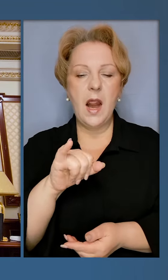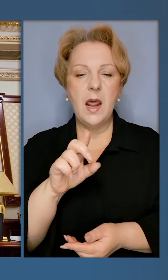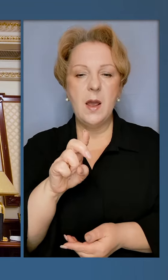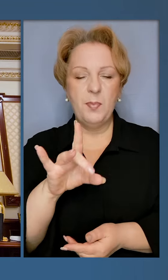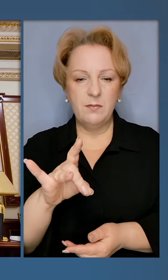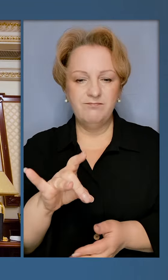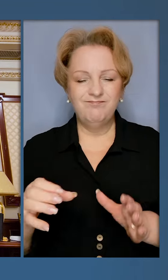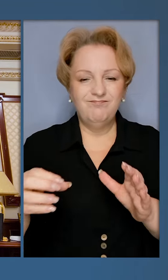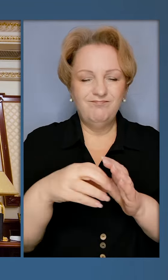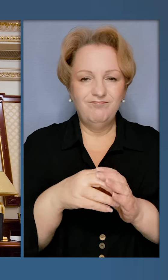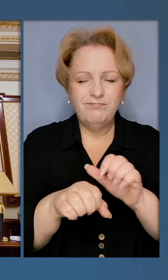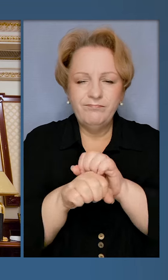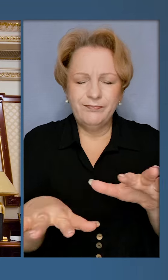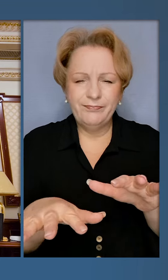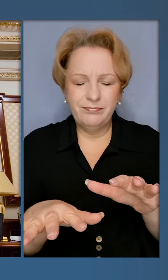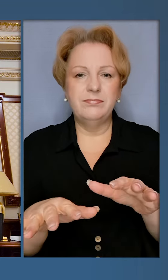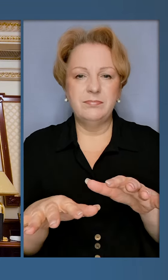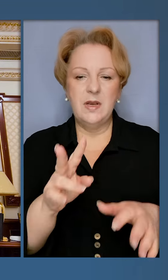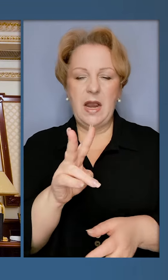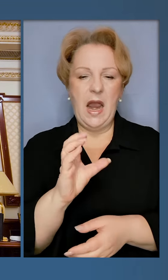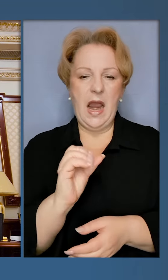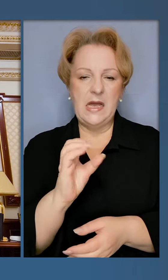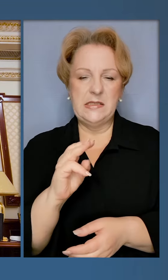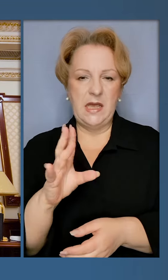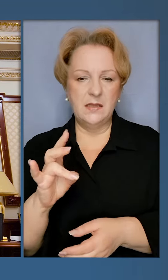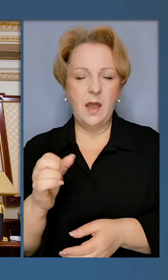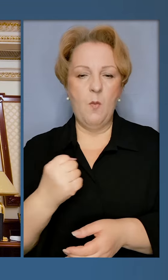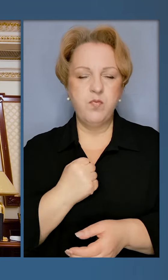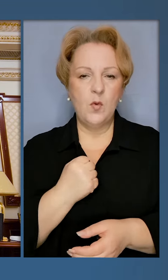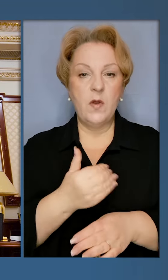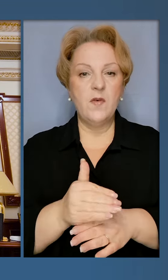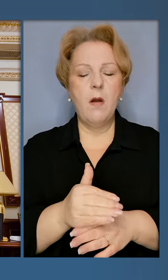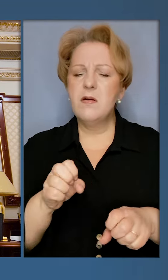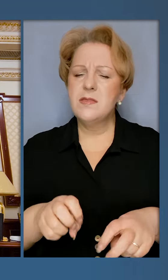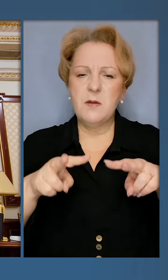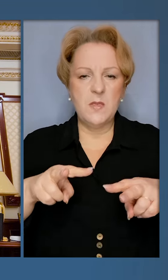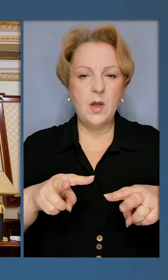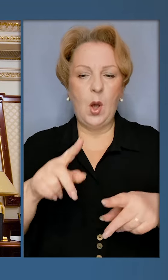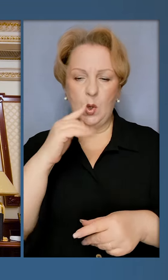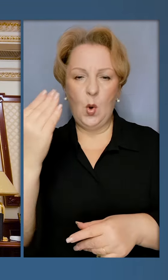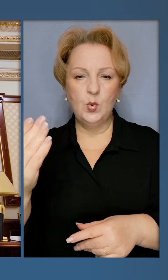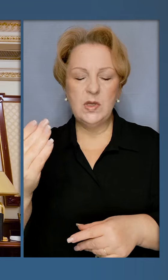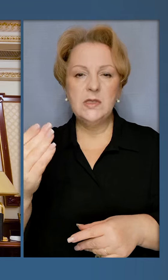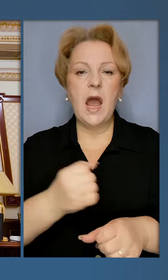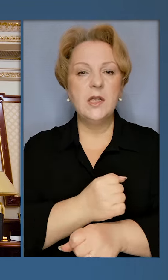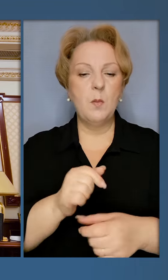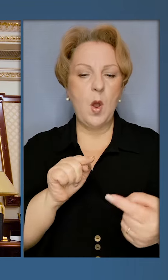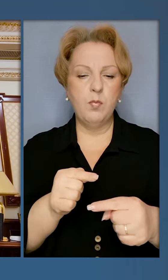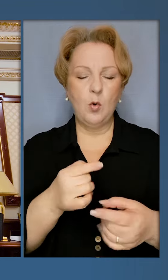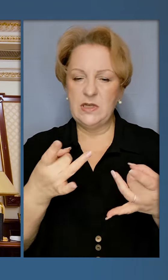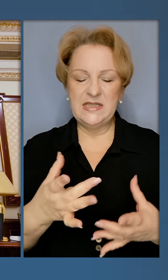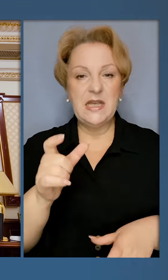бойовими частинами, і це особливо небезпечна російська зброя проти цивільних,